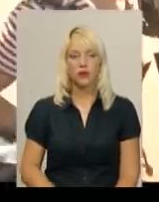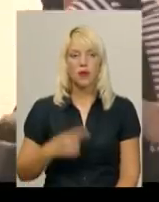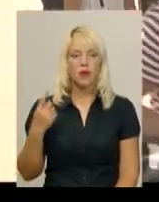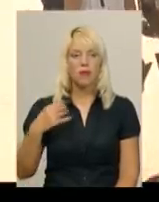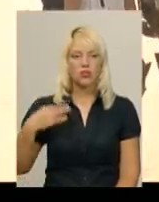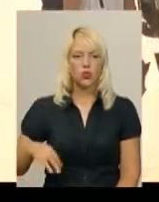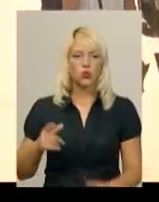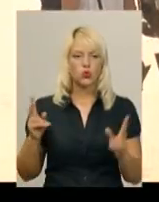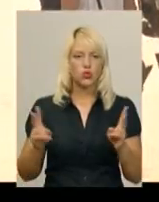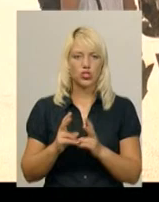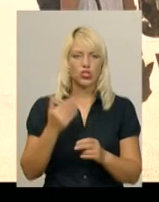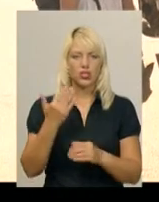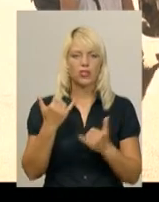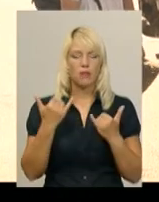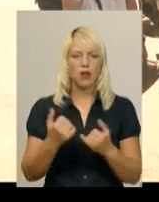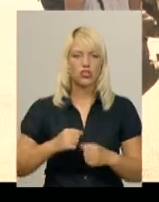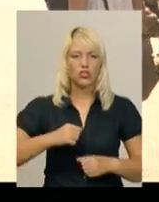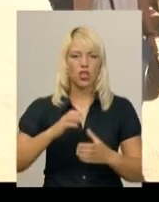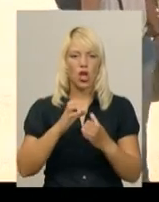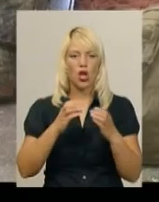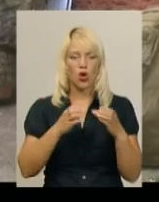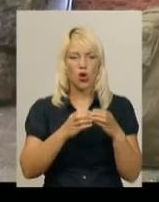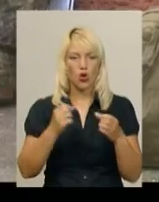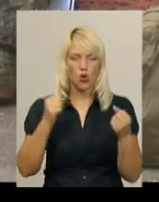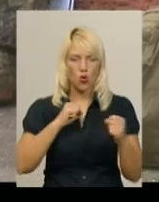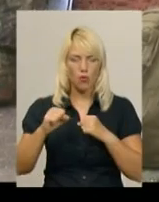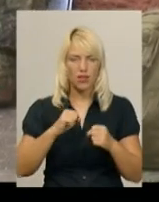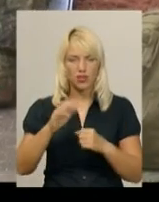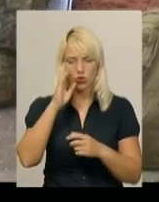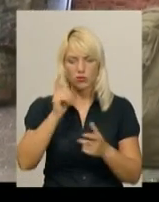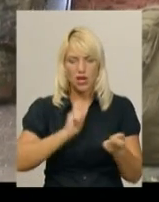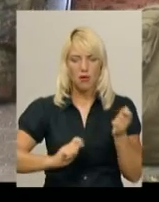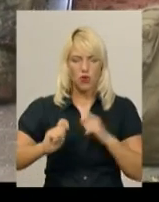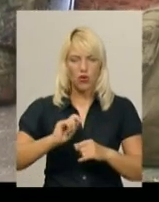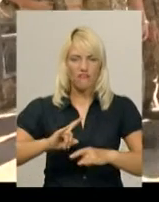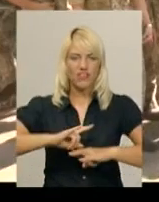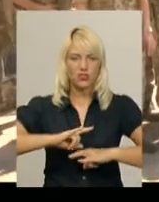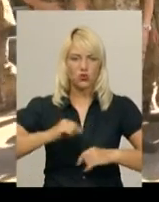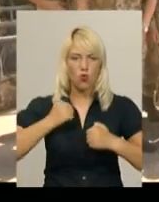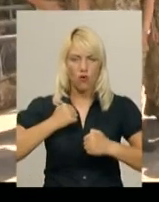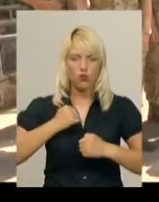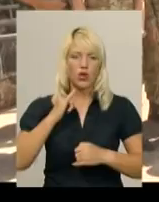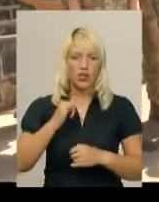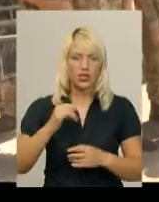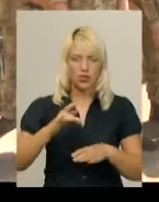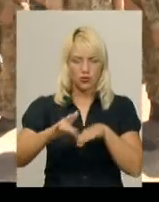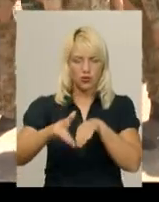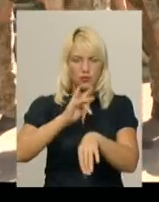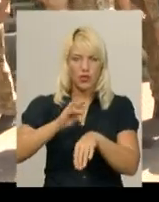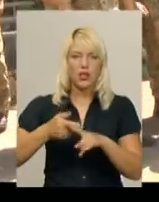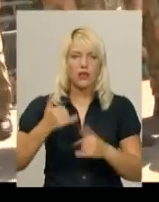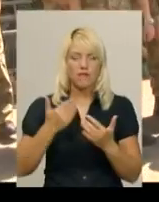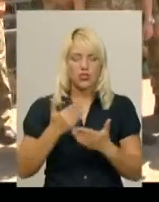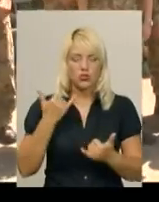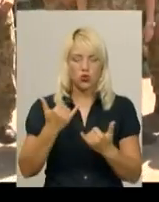Першокурсників зустрічають їхні теперішні командири. Хлопці перевдягаються військову форму, голяться під нуль та чекають команд. Від сьогодні і наступні